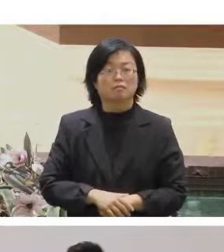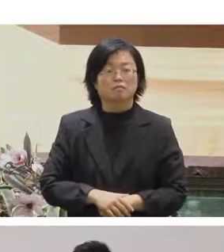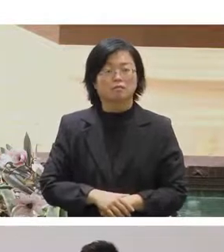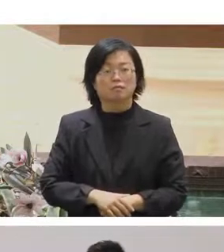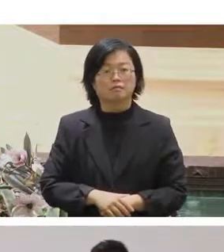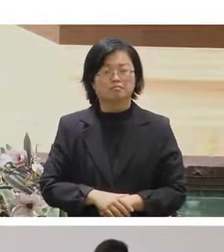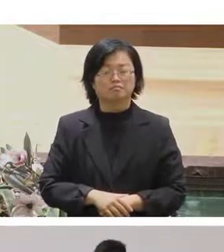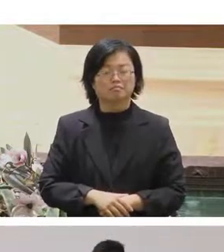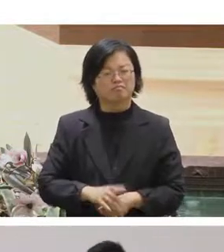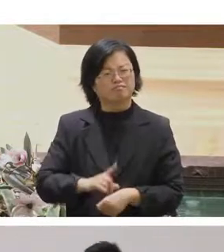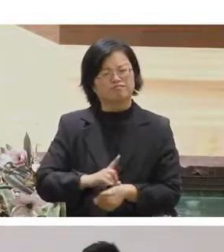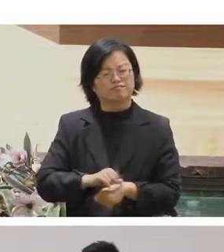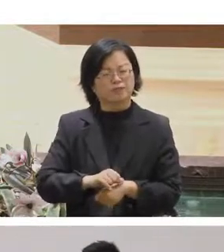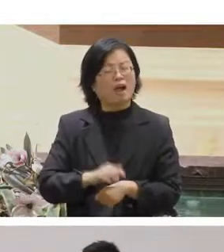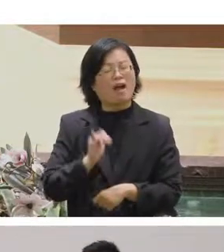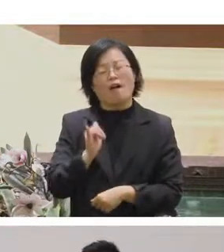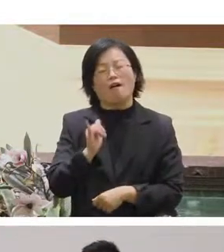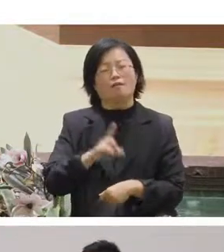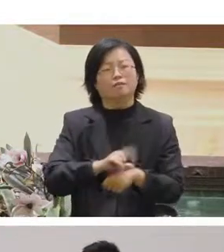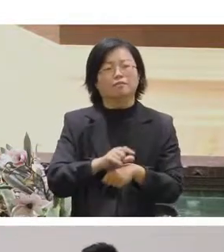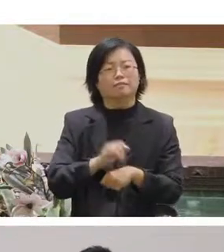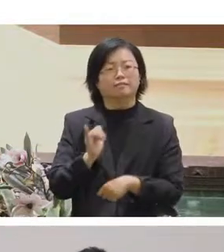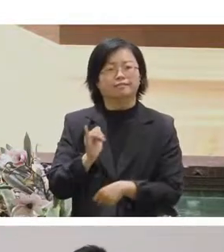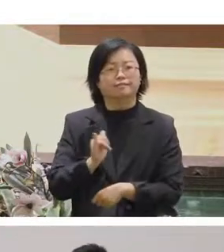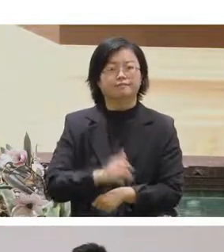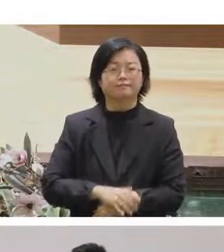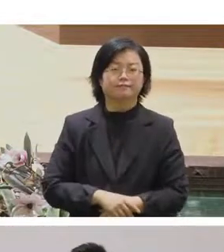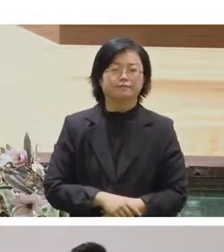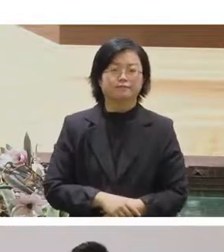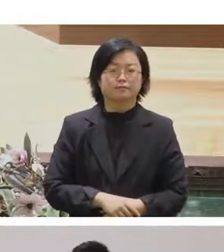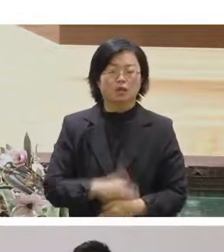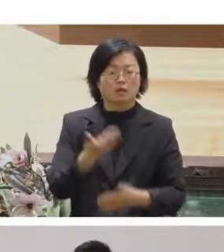不太OK了OK還好還好這樣是